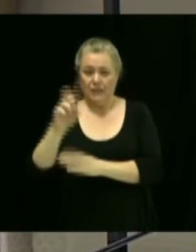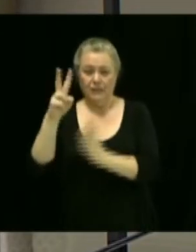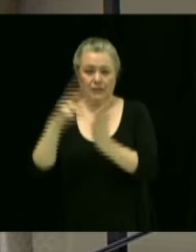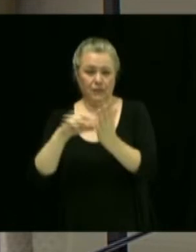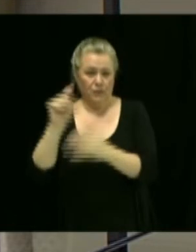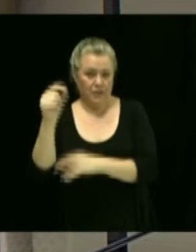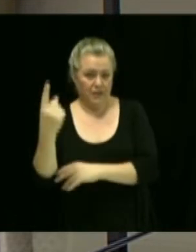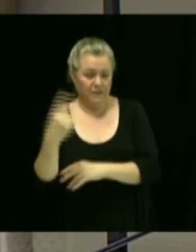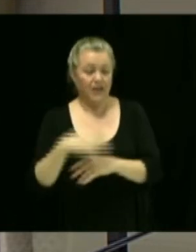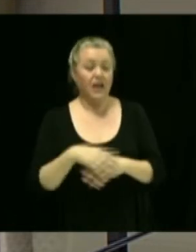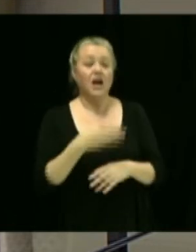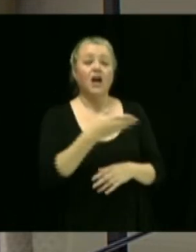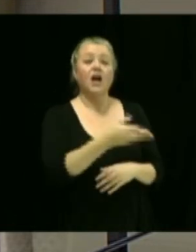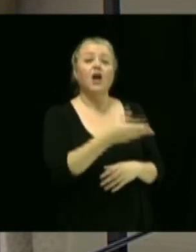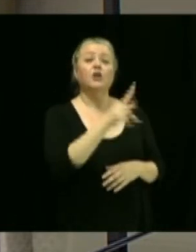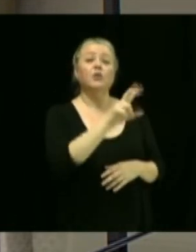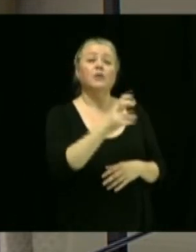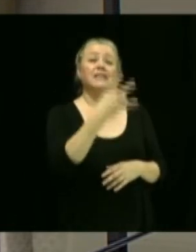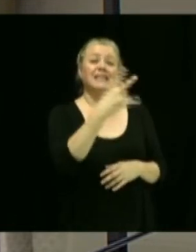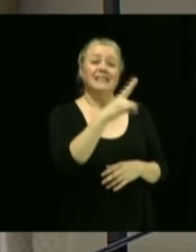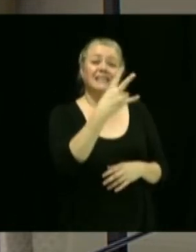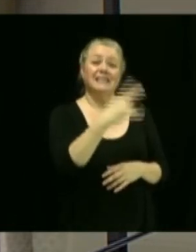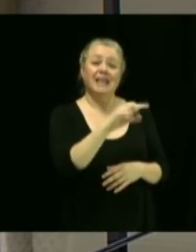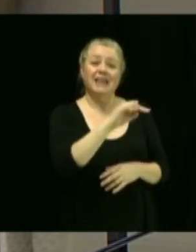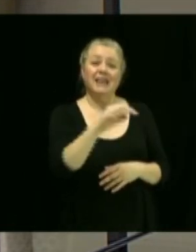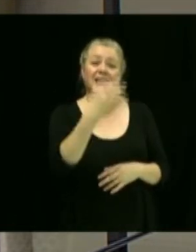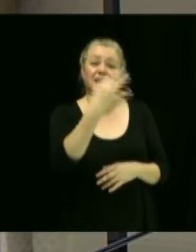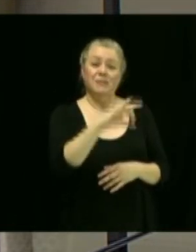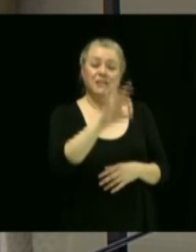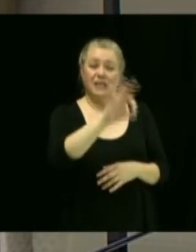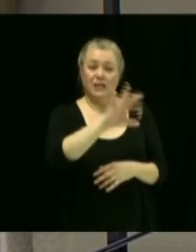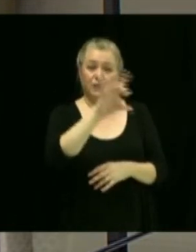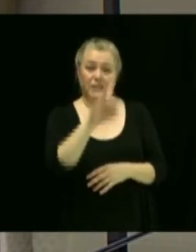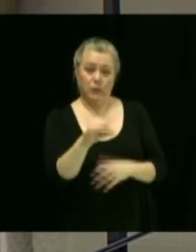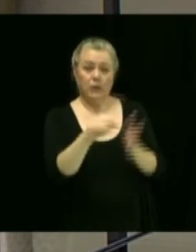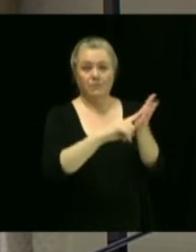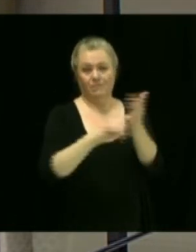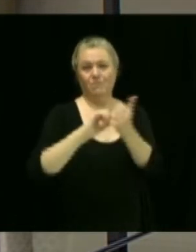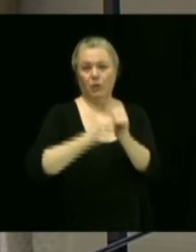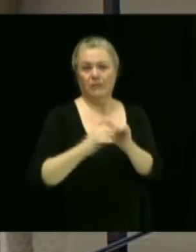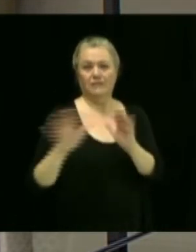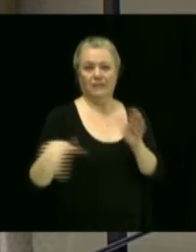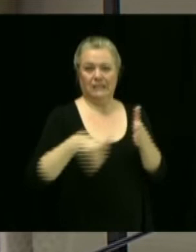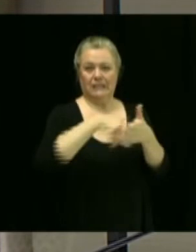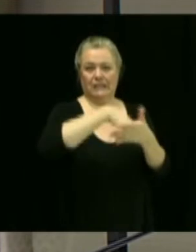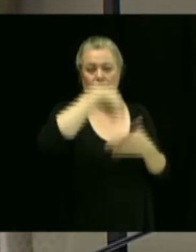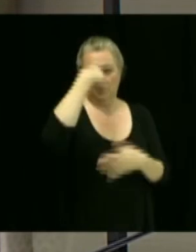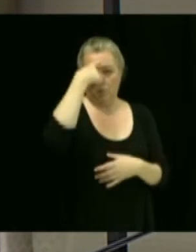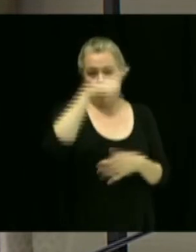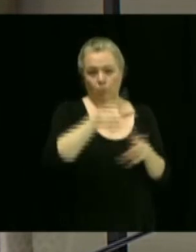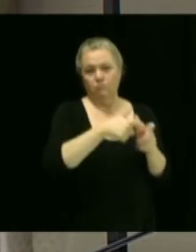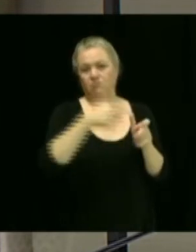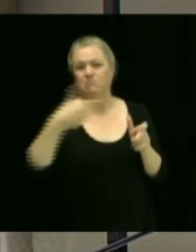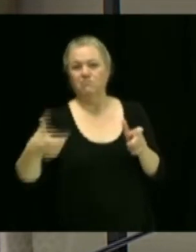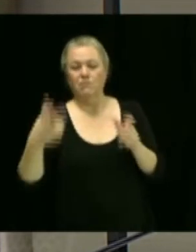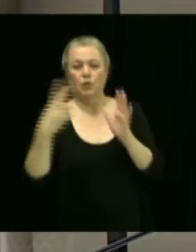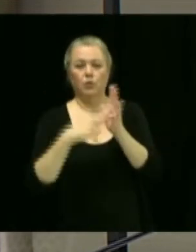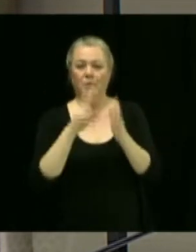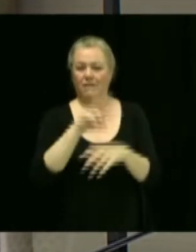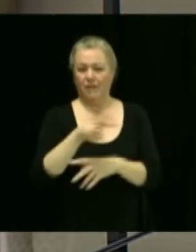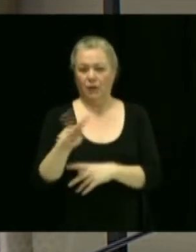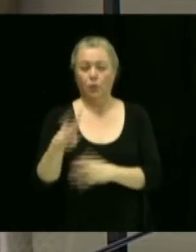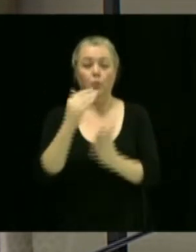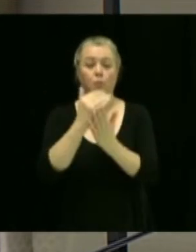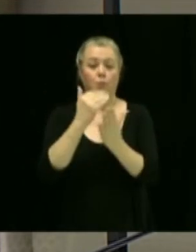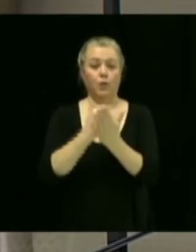-1998 de manière à reconduire pour 2022 le programme de subvention ayant au projet de compenser, après